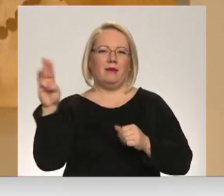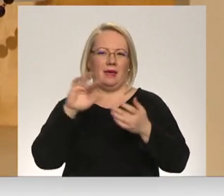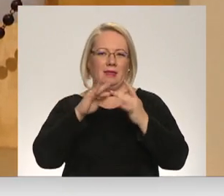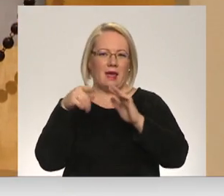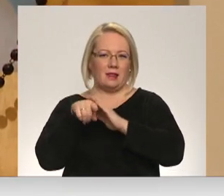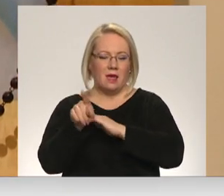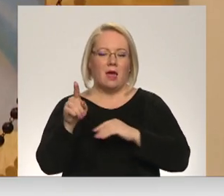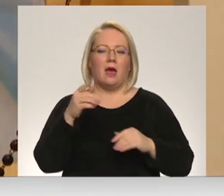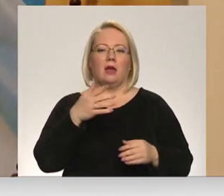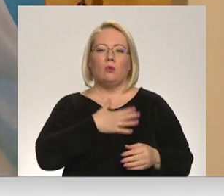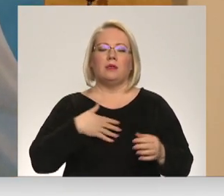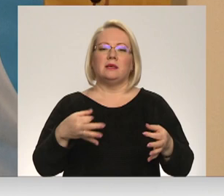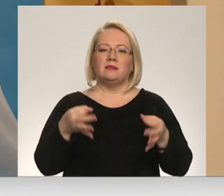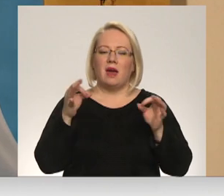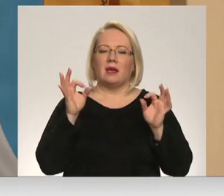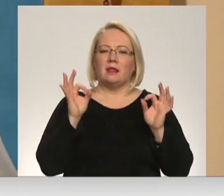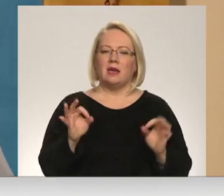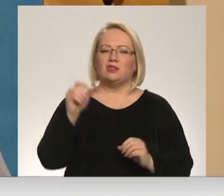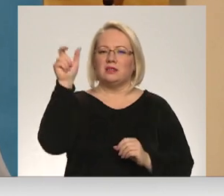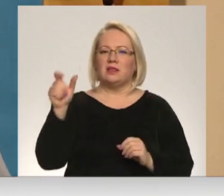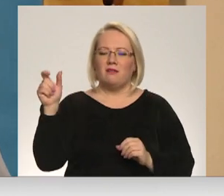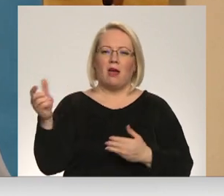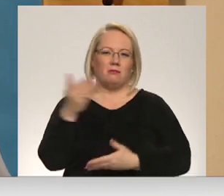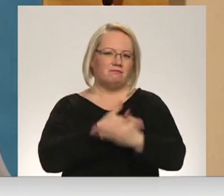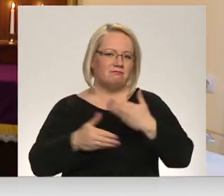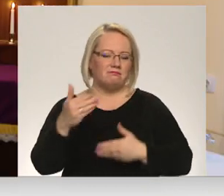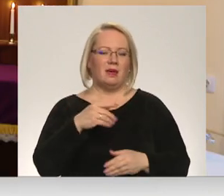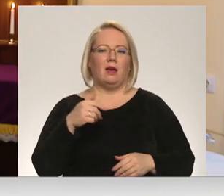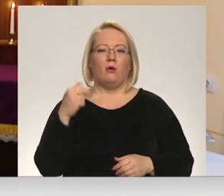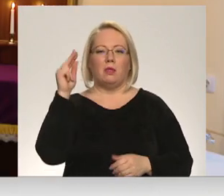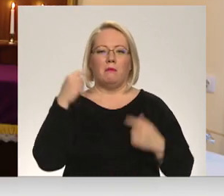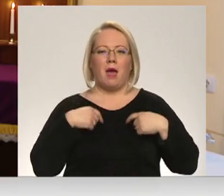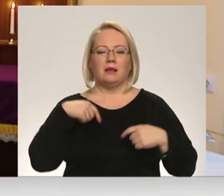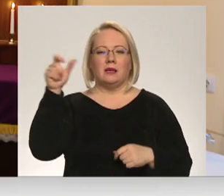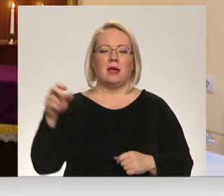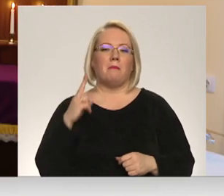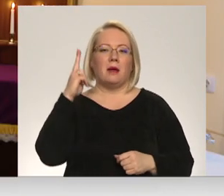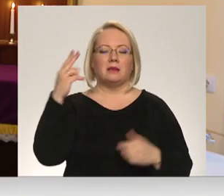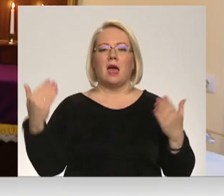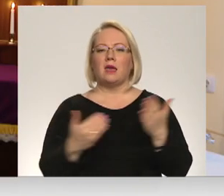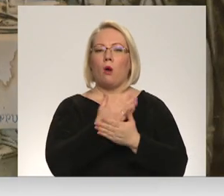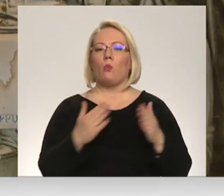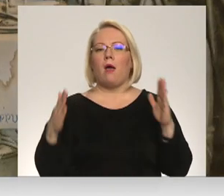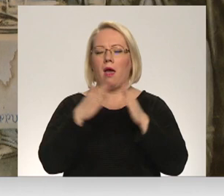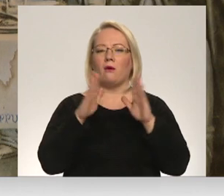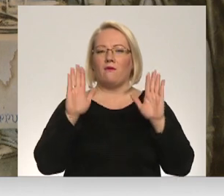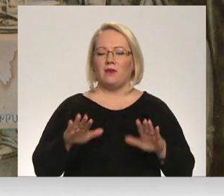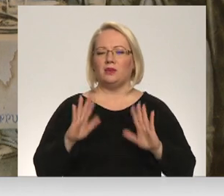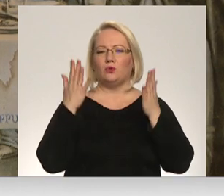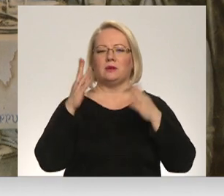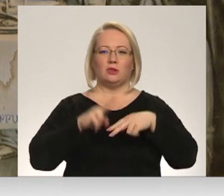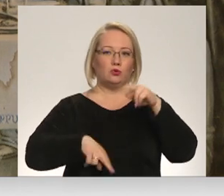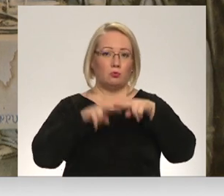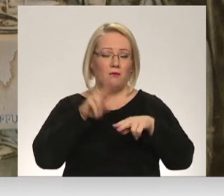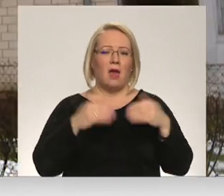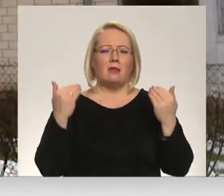uzsver, ka ļoti svarīgi ir cilvēku līdzdarbošanās. Viņš ir pārliecināts, ka jauno ēku izdosies uzbūvēt, lai arī šobrīd